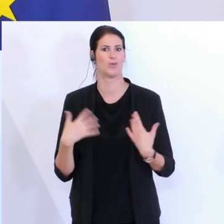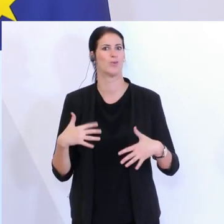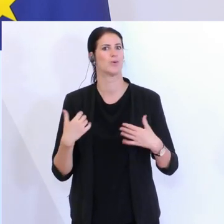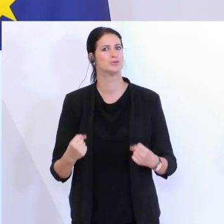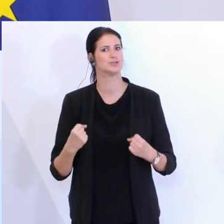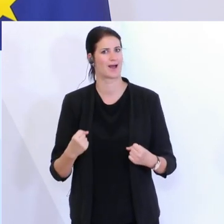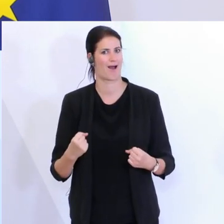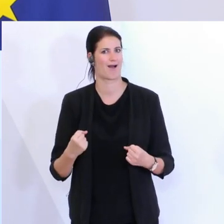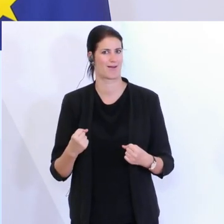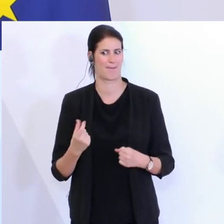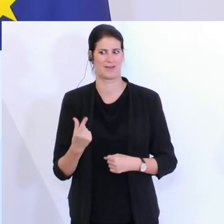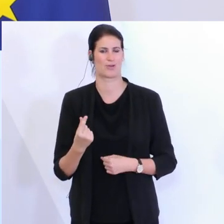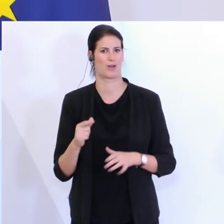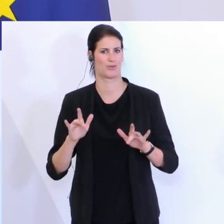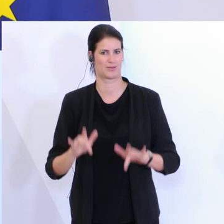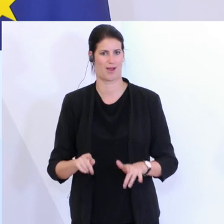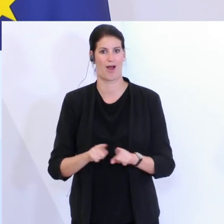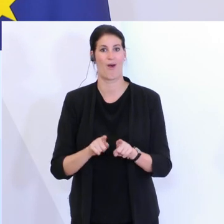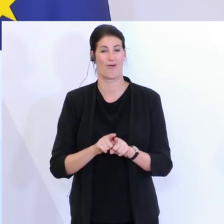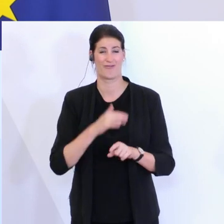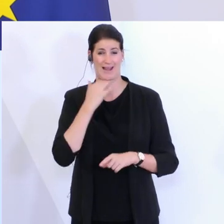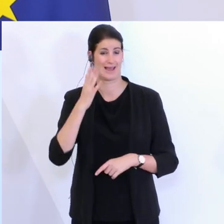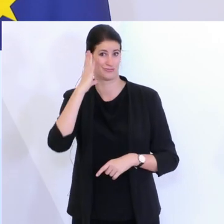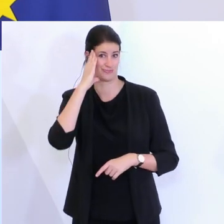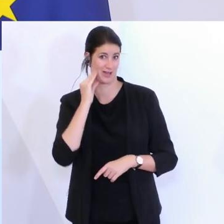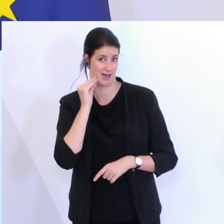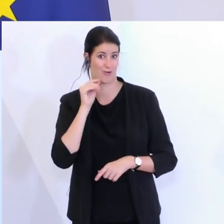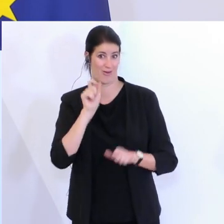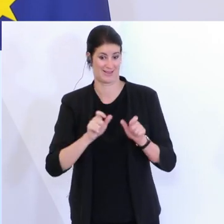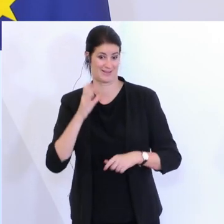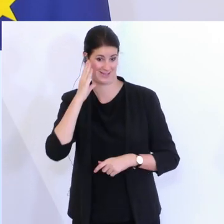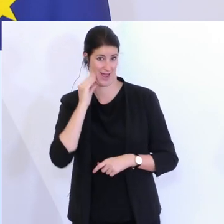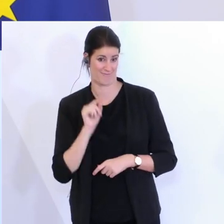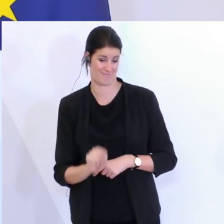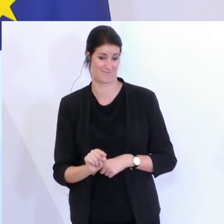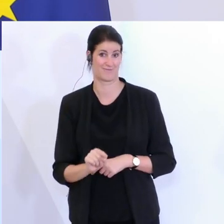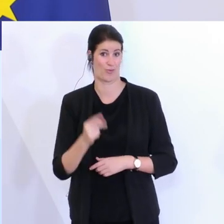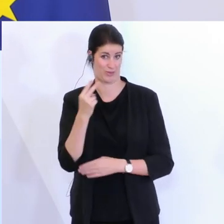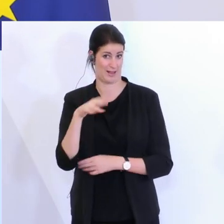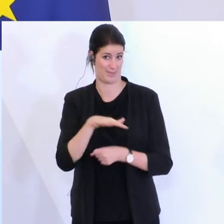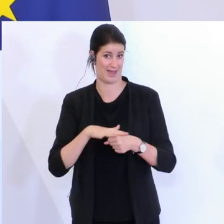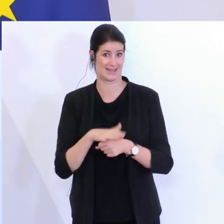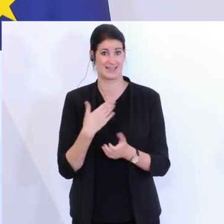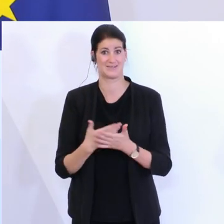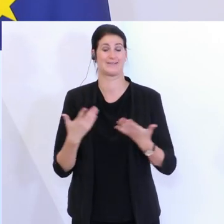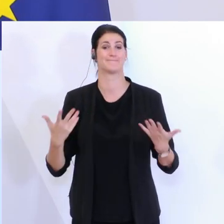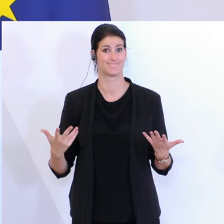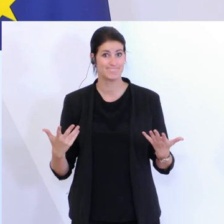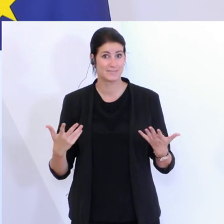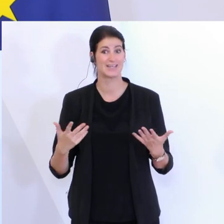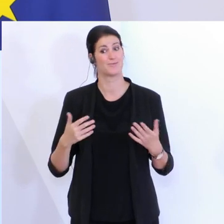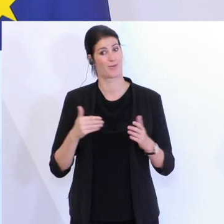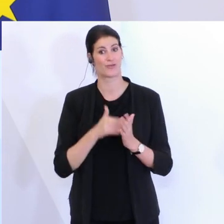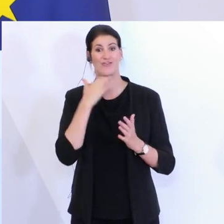der Nächtingungsbereich in Österreich hat. Und ohne dieses Testprogramm hätten wir wahrscheinlich viel